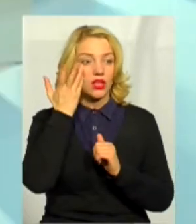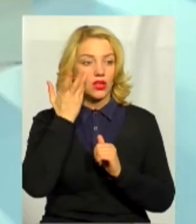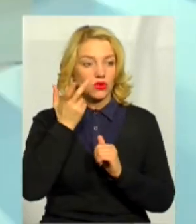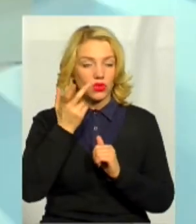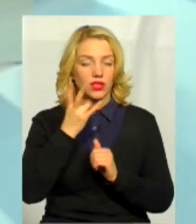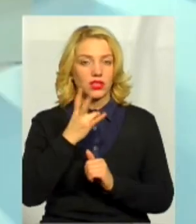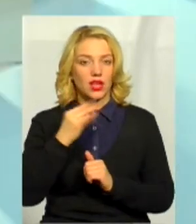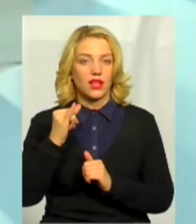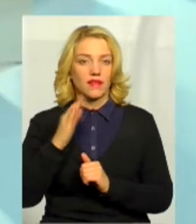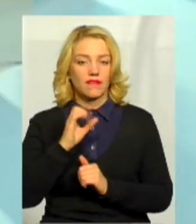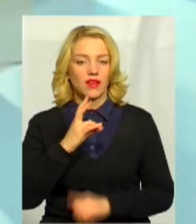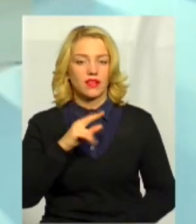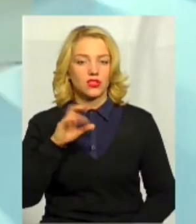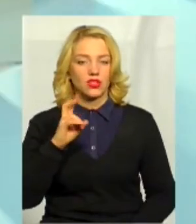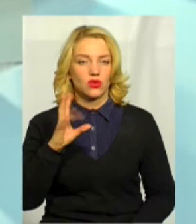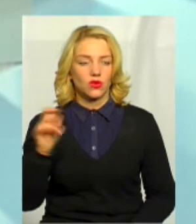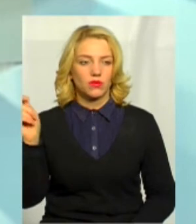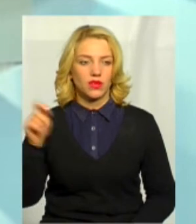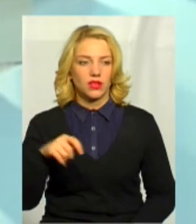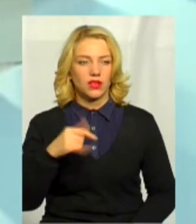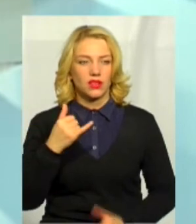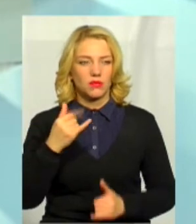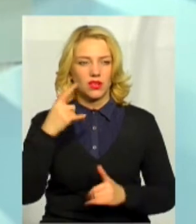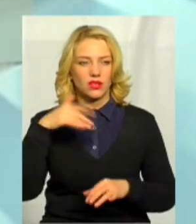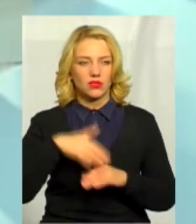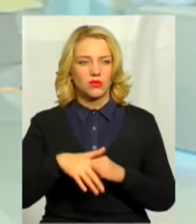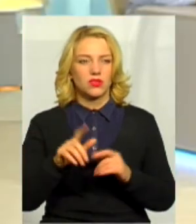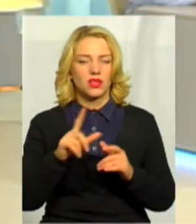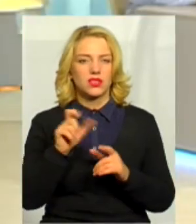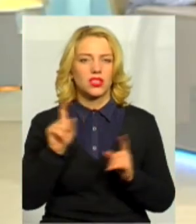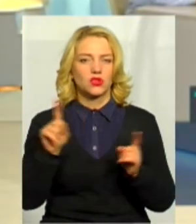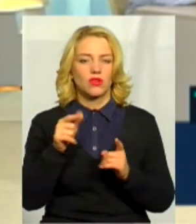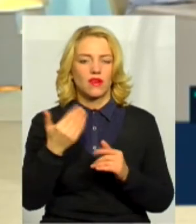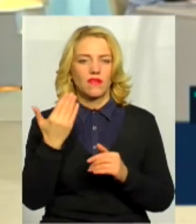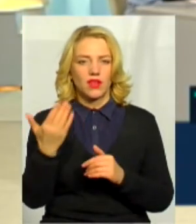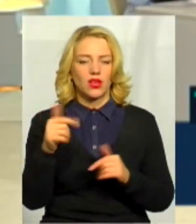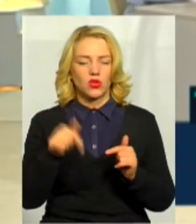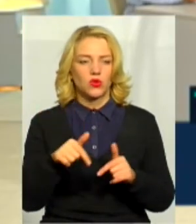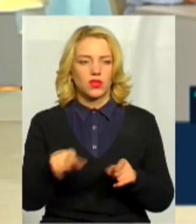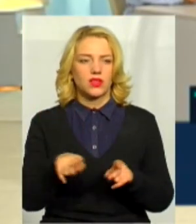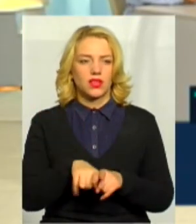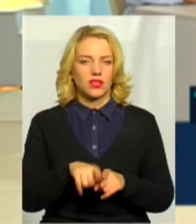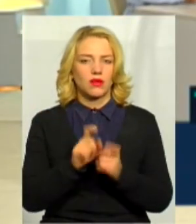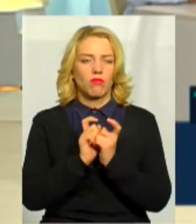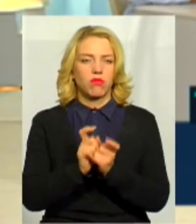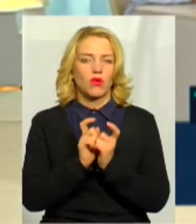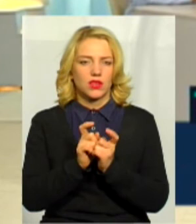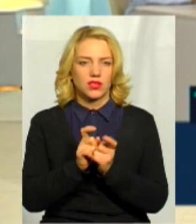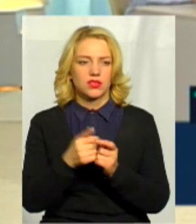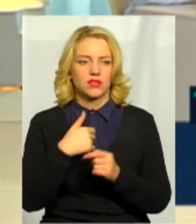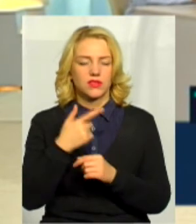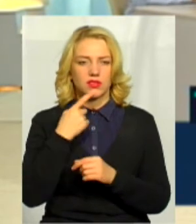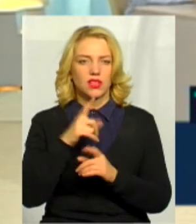Наталя Іванченко приїхала і каже, тепер я розумію, за що ви тут так боретесь. Вона сказала, що